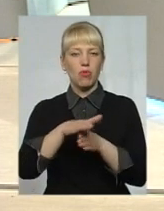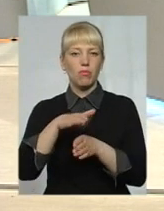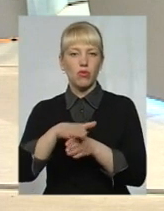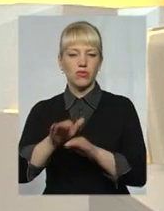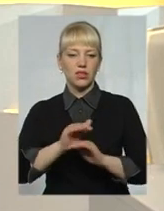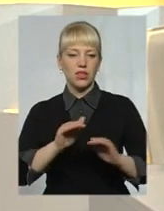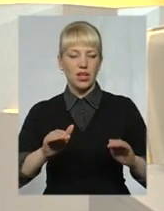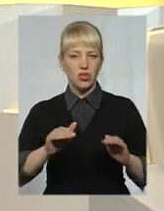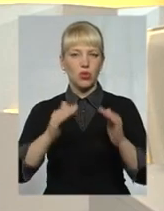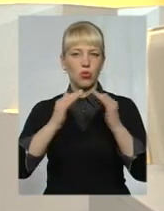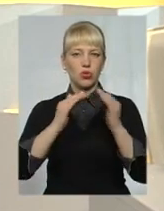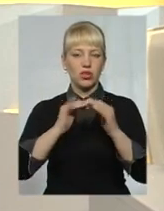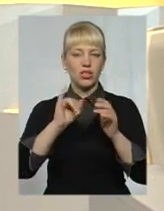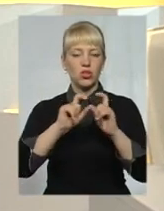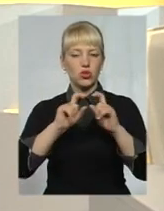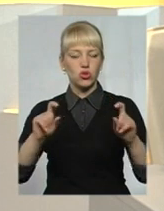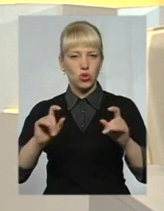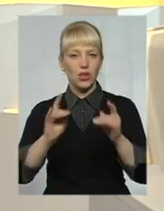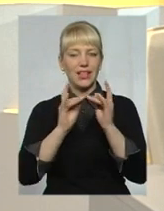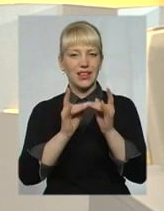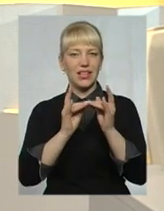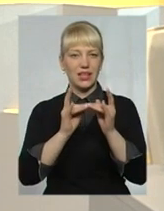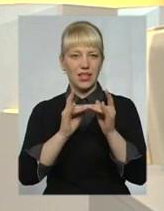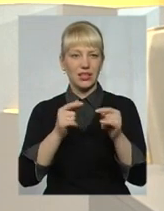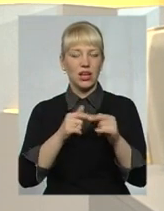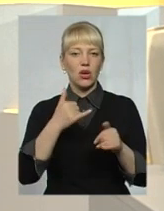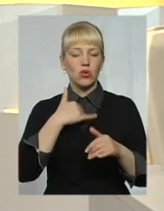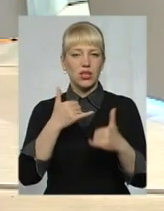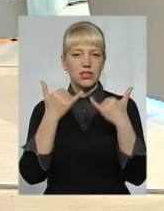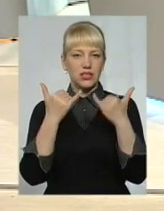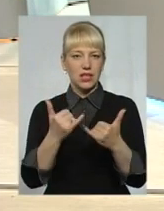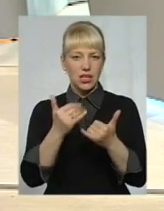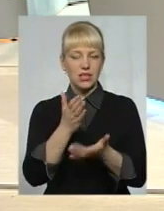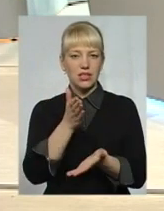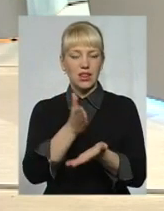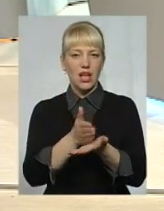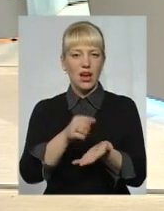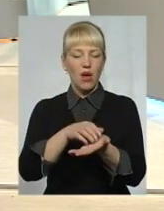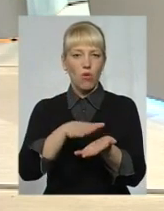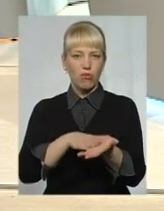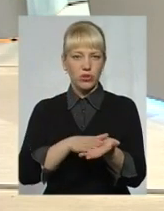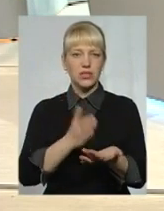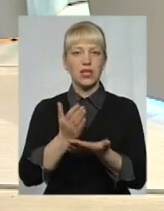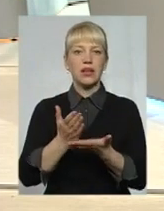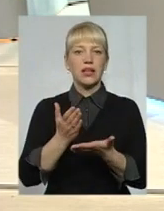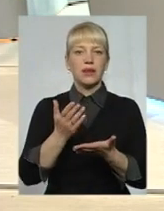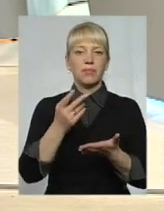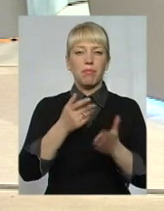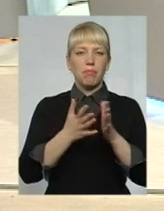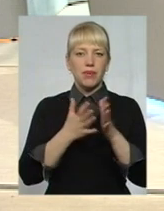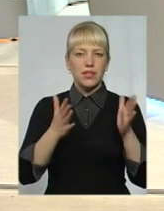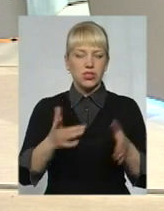школи, інтернати. В нас зараз нараховується більше 103